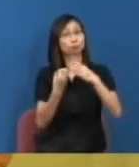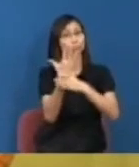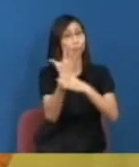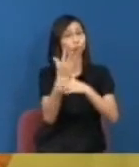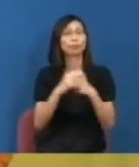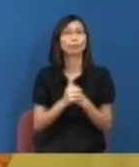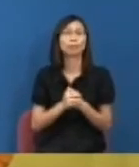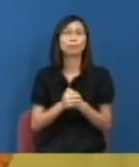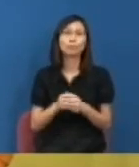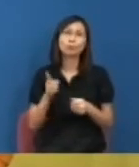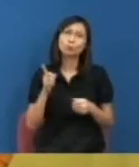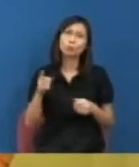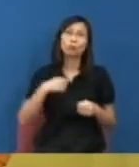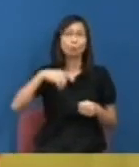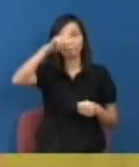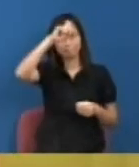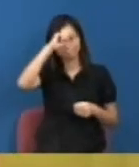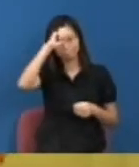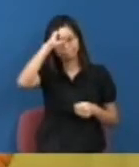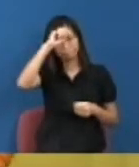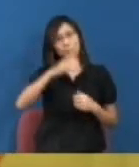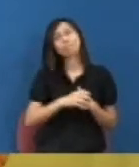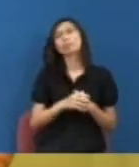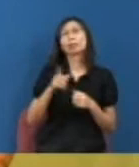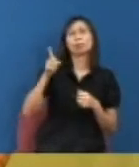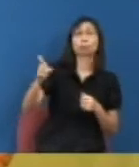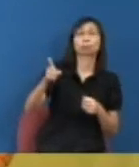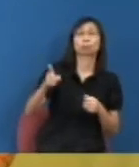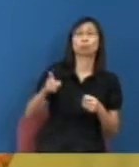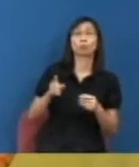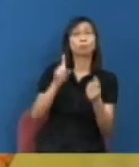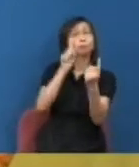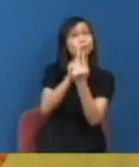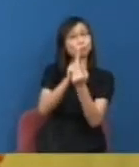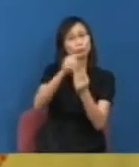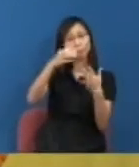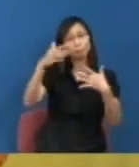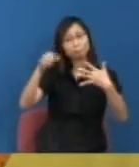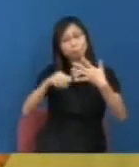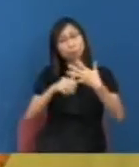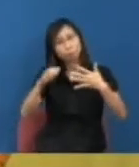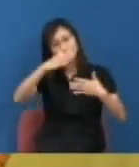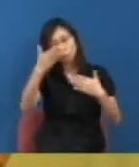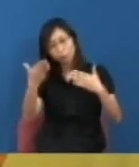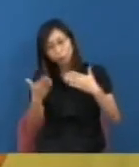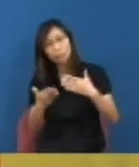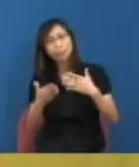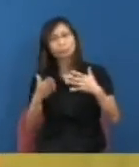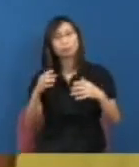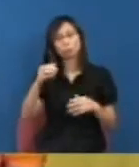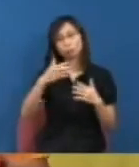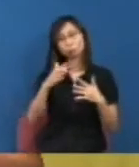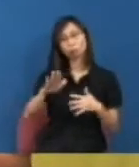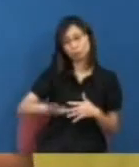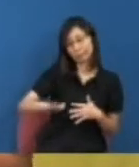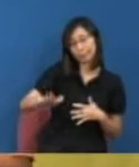雖然他是校長其實但是他對一些低下層員工其實都是一個很尊重的但是相對現在在整個大學